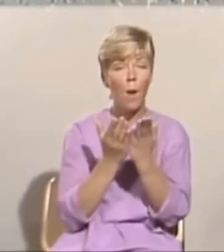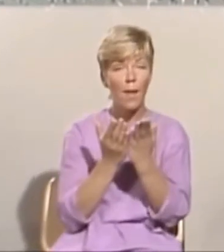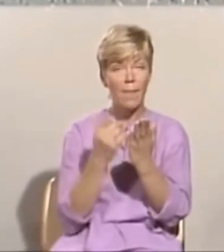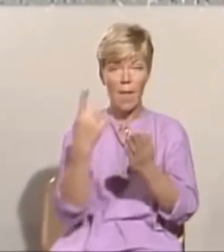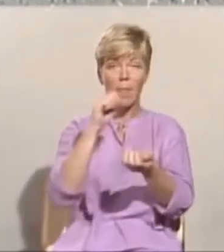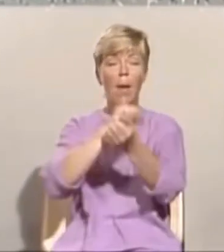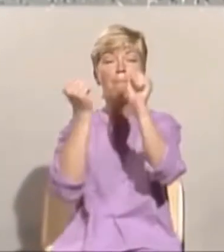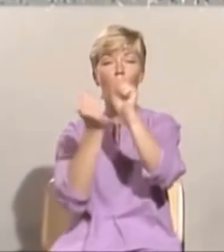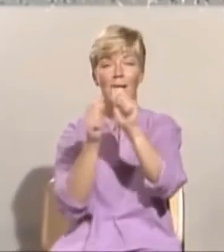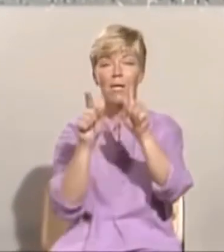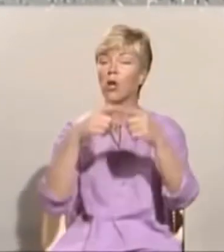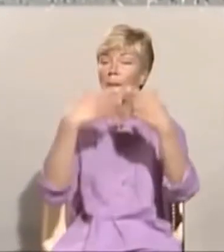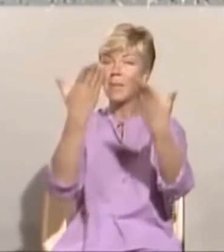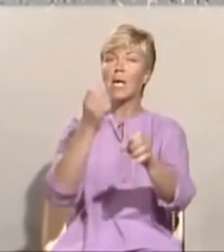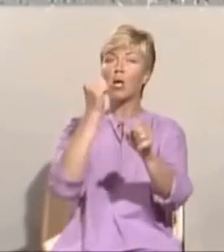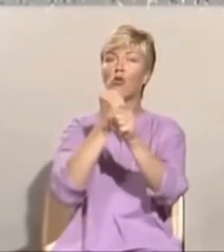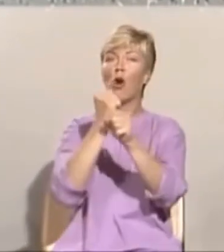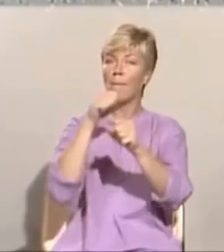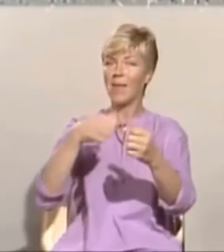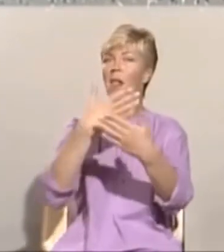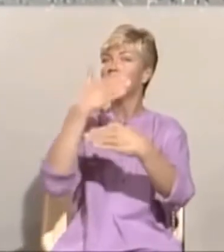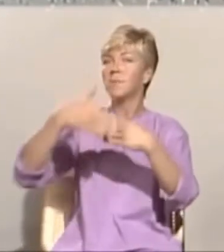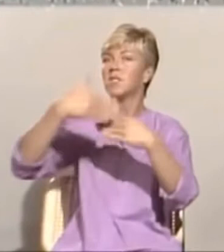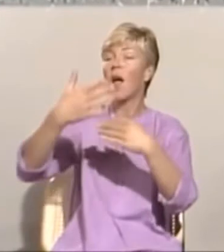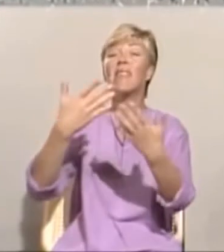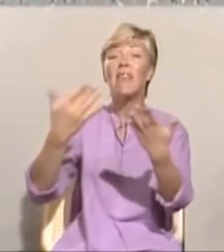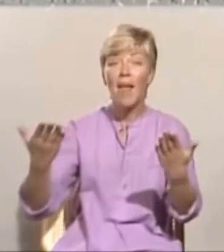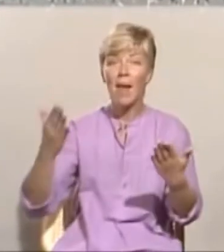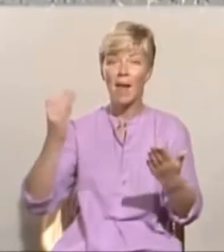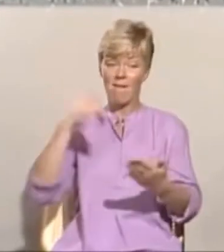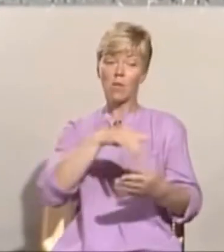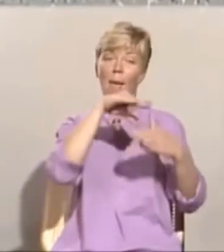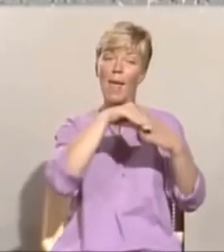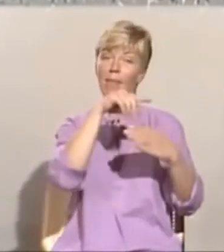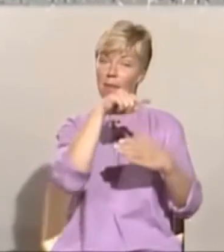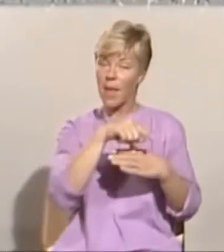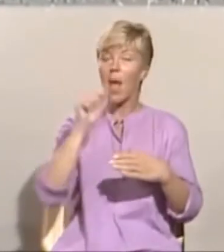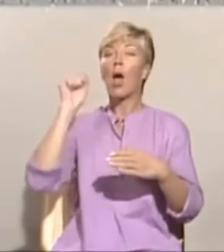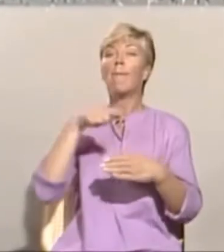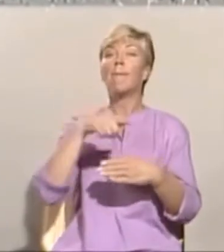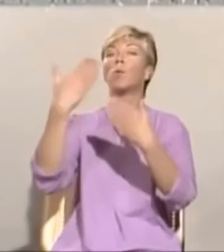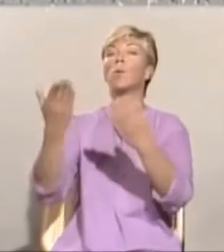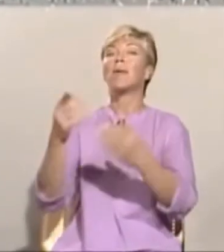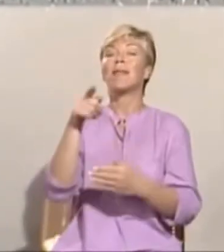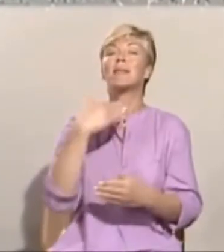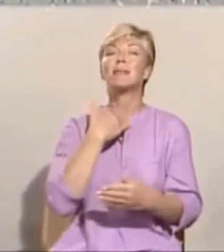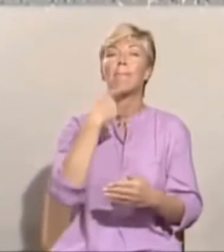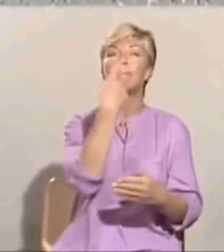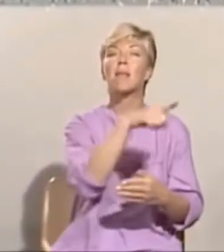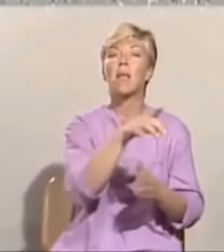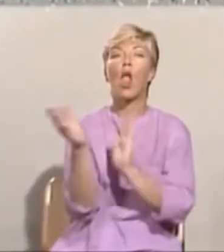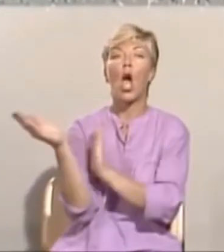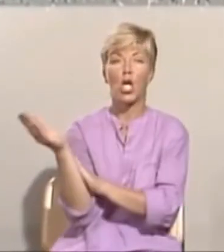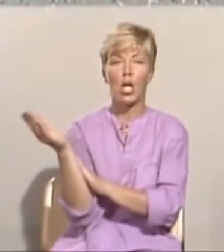En politikk som gir jobb til stadig flere? Er du enig i det? Så bør du gi din stemme til Høyre.